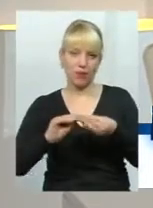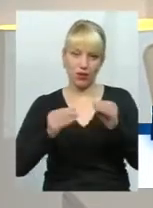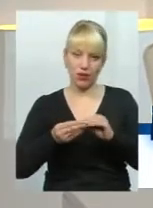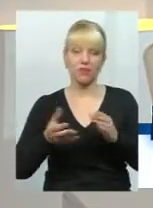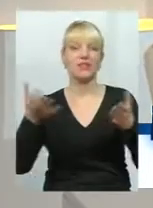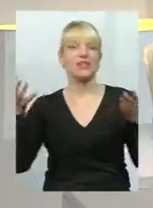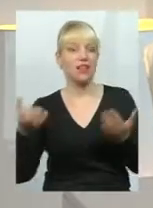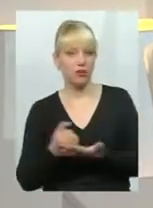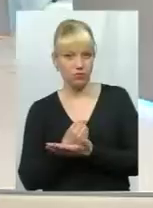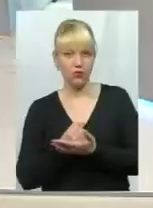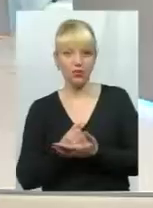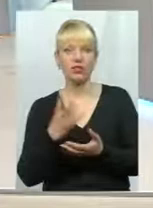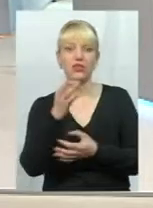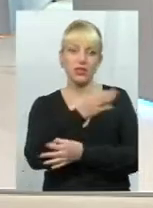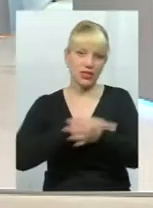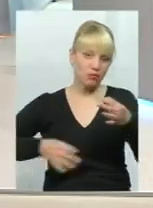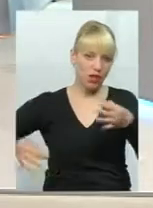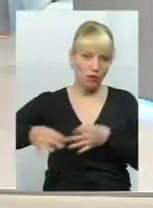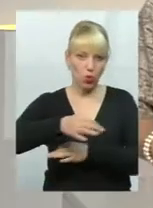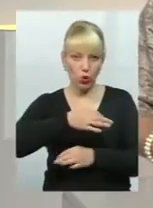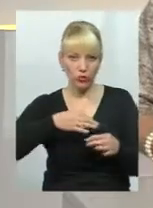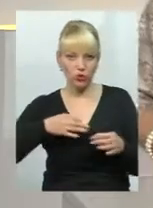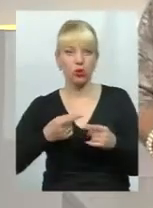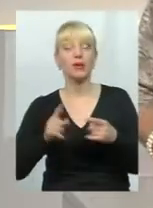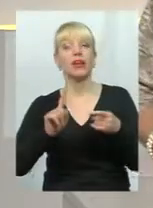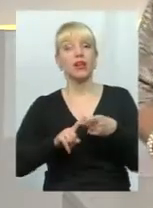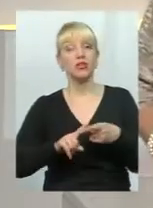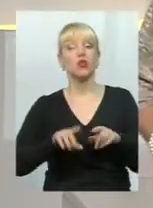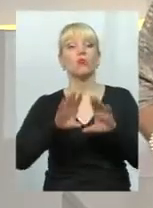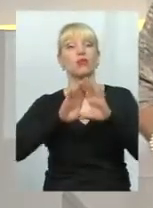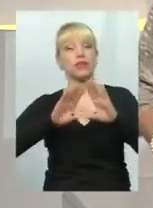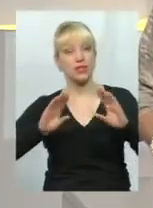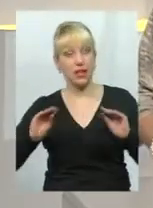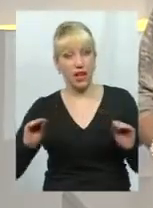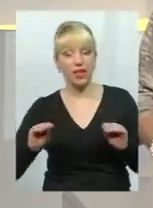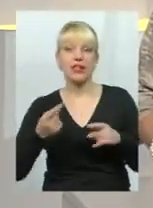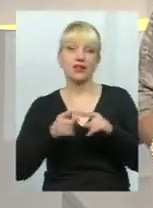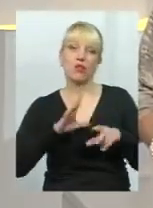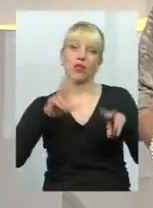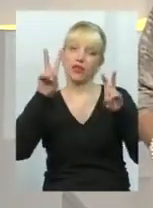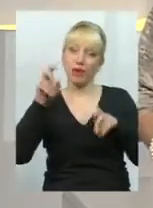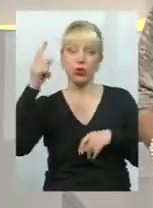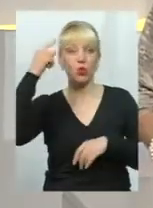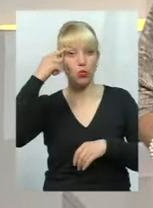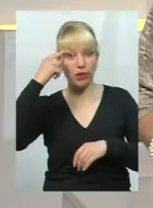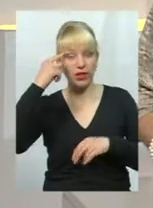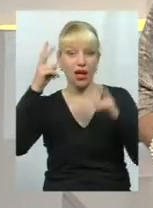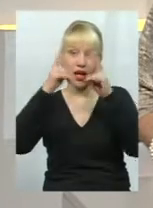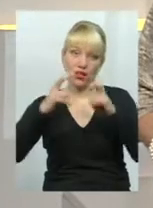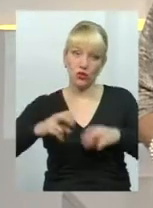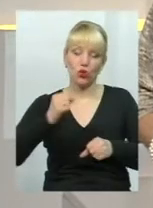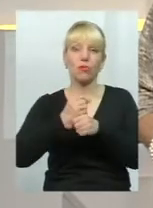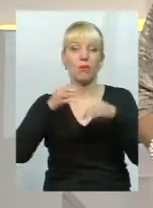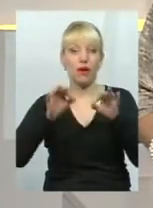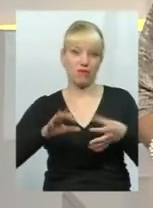знайдуться за спільним круглим столом. На цьому сьогодні все. Це була тема. Думайте, аналізуйте,